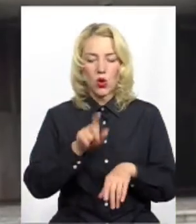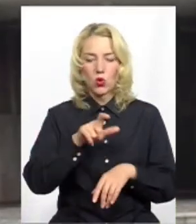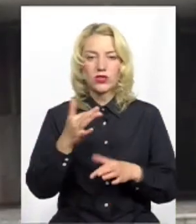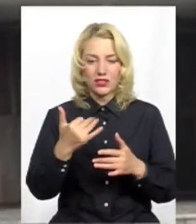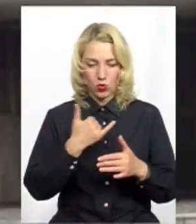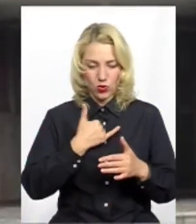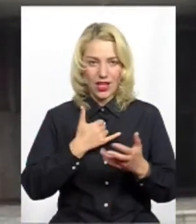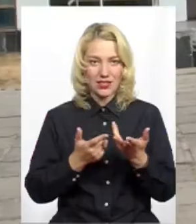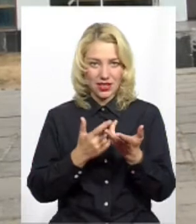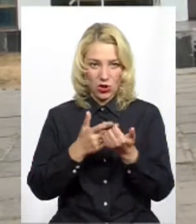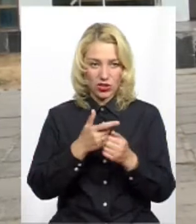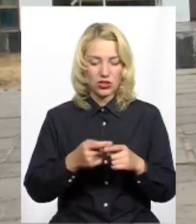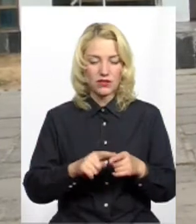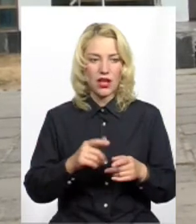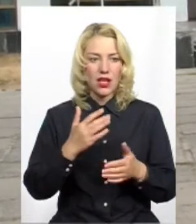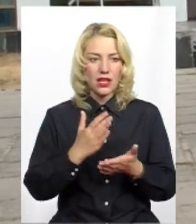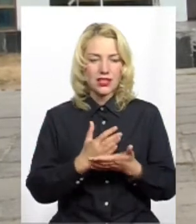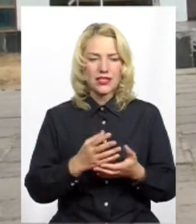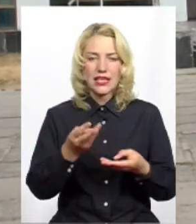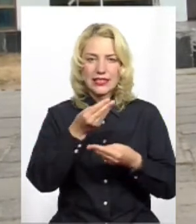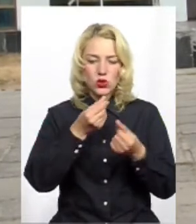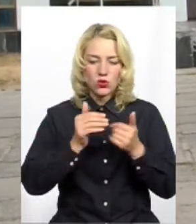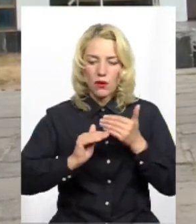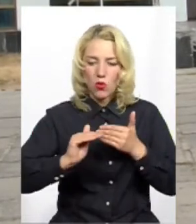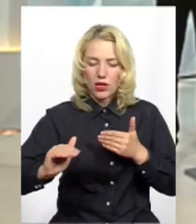70 спортівних площадок. З іскусственним покриттям.